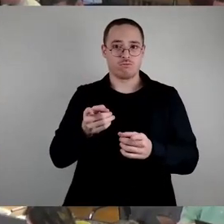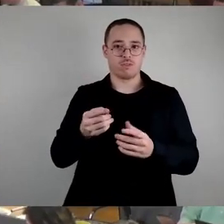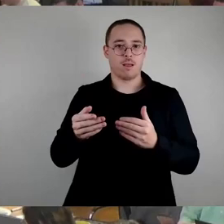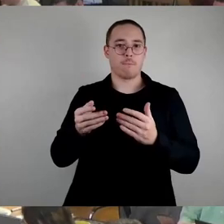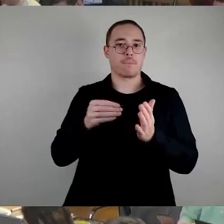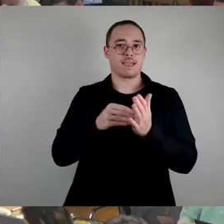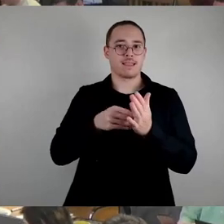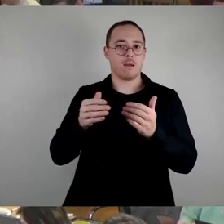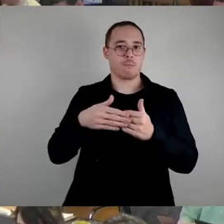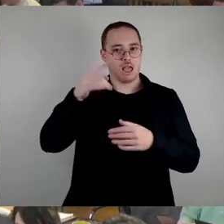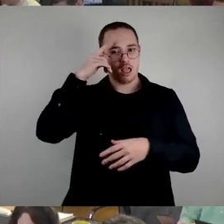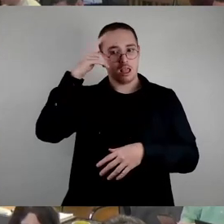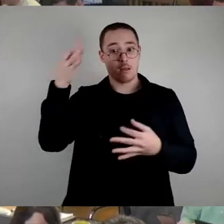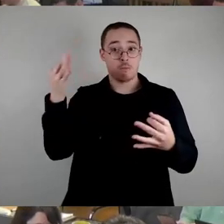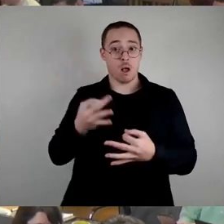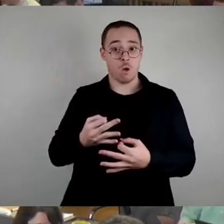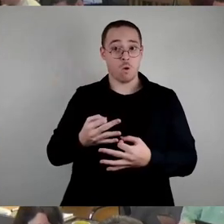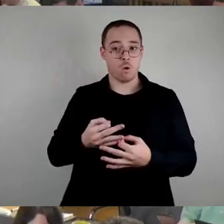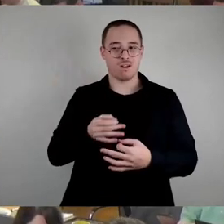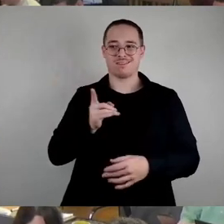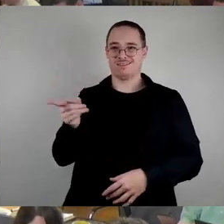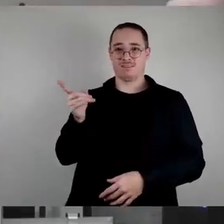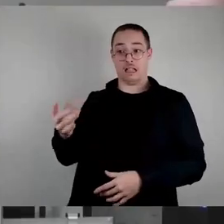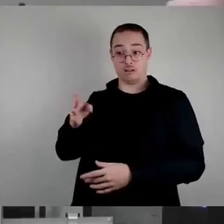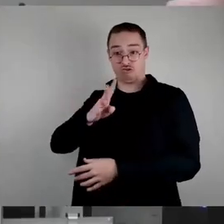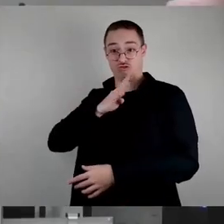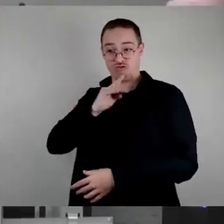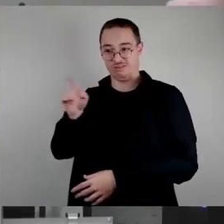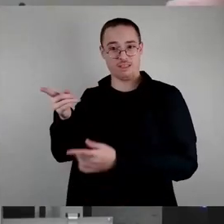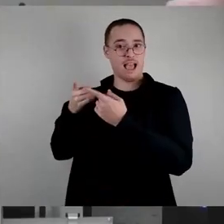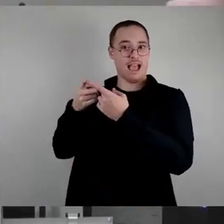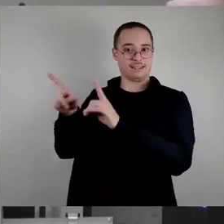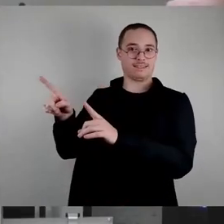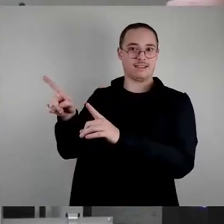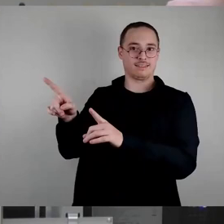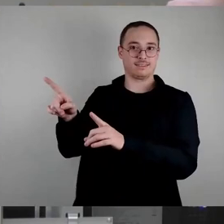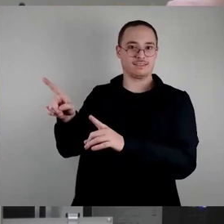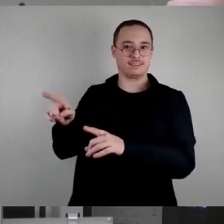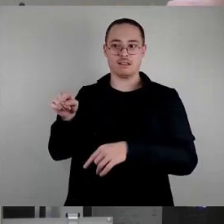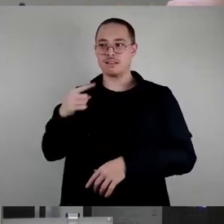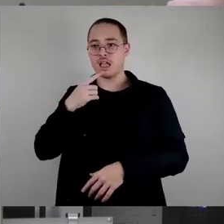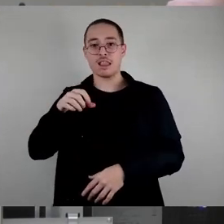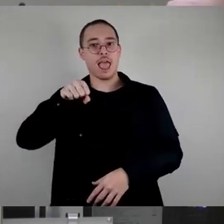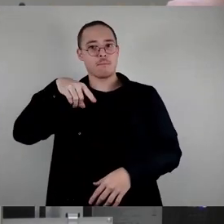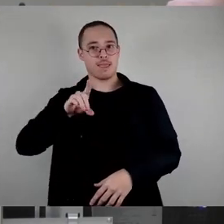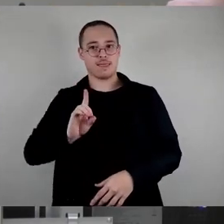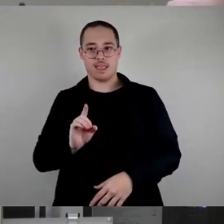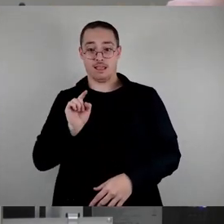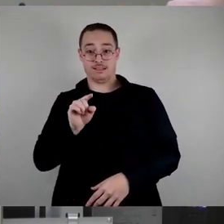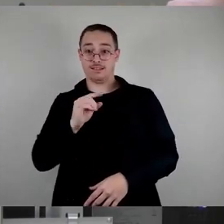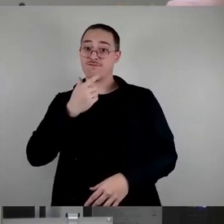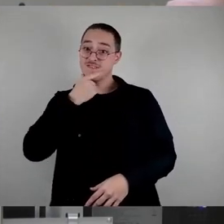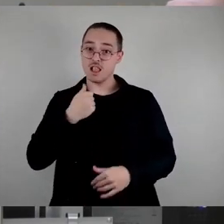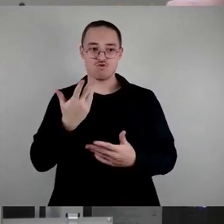Das hat Vincent Rehs jetzt anders dargestellt. Der hat es jetzt so dargestellt, dass die SPD da dafür wäre. Wenn man den Antrag liest,